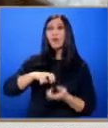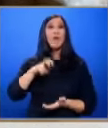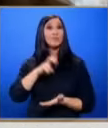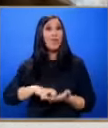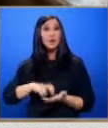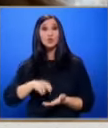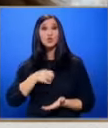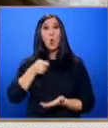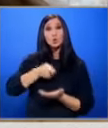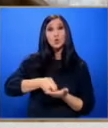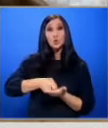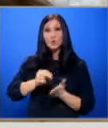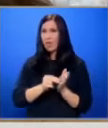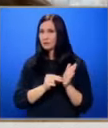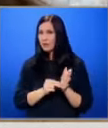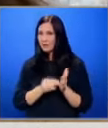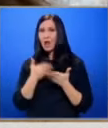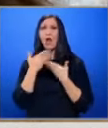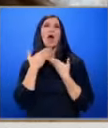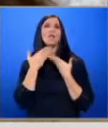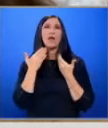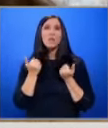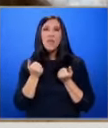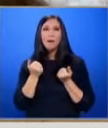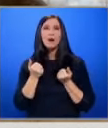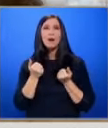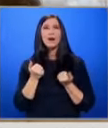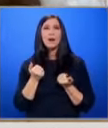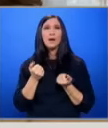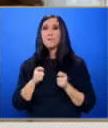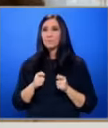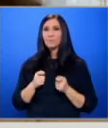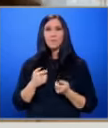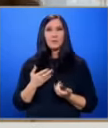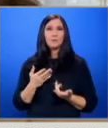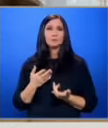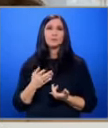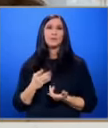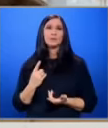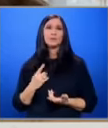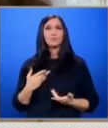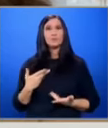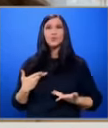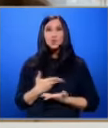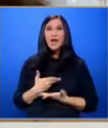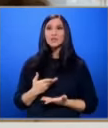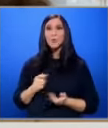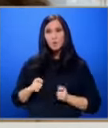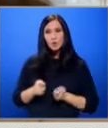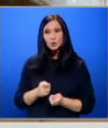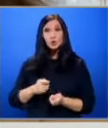-осигурителната сметка да нямат подлежащи на принудително изпълнение, публични задължения,